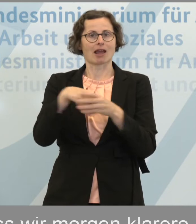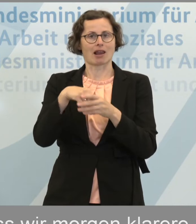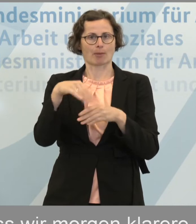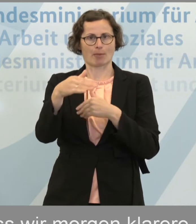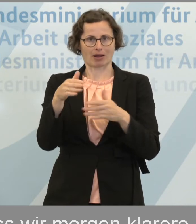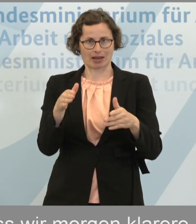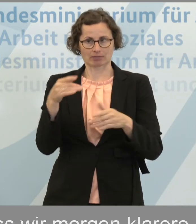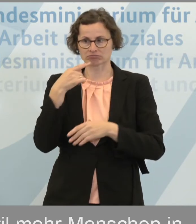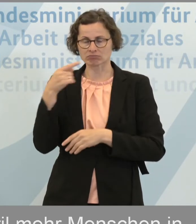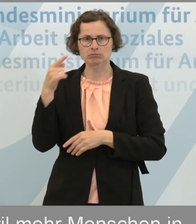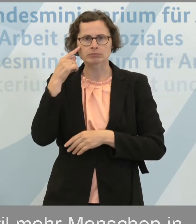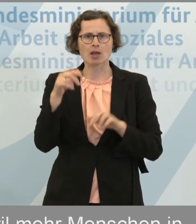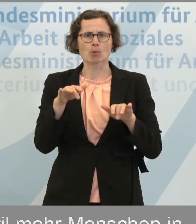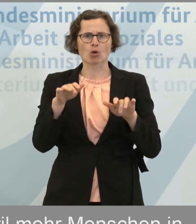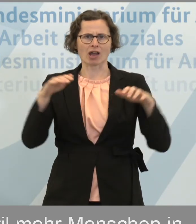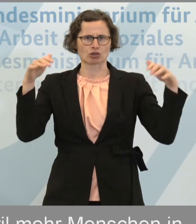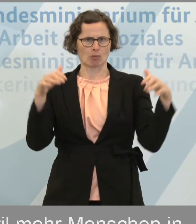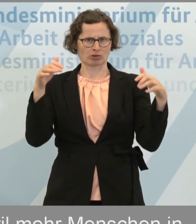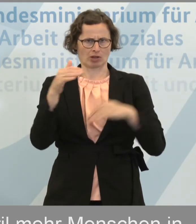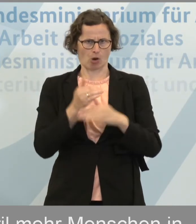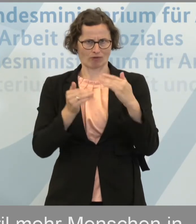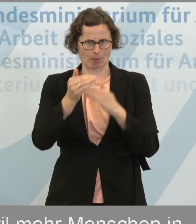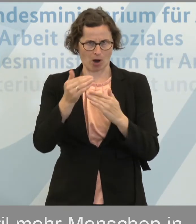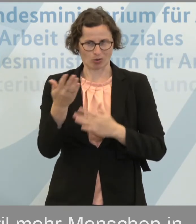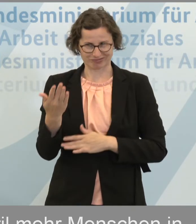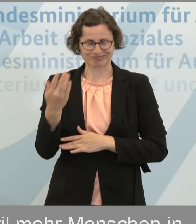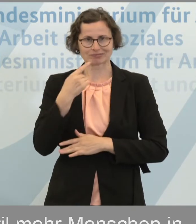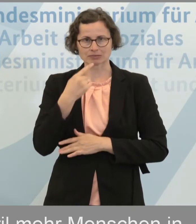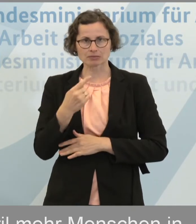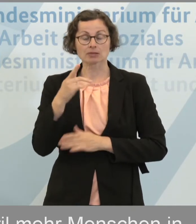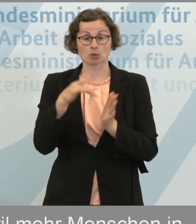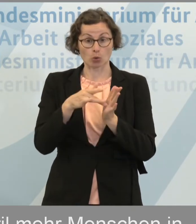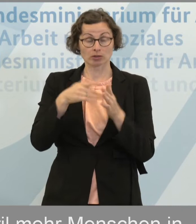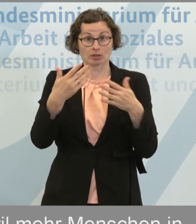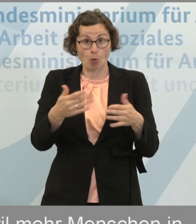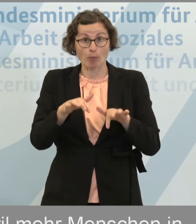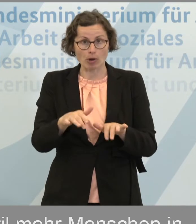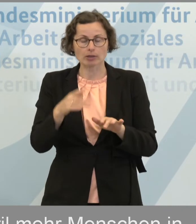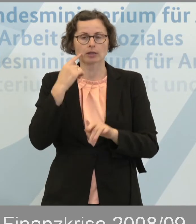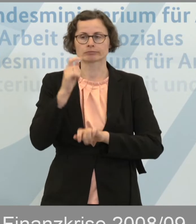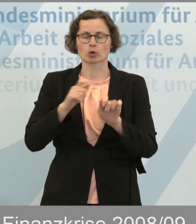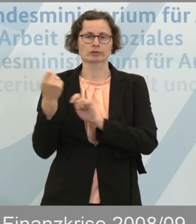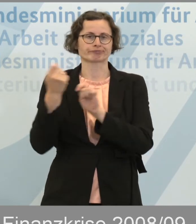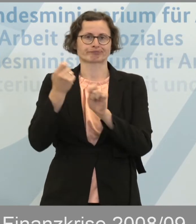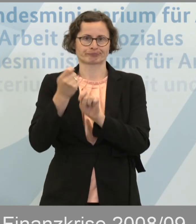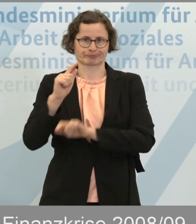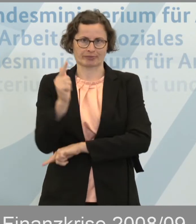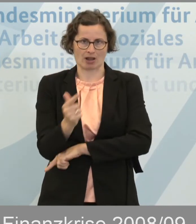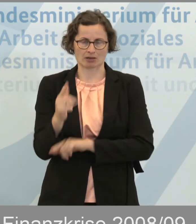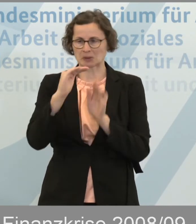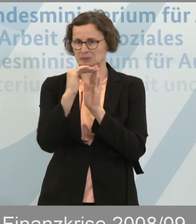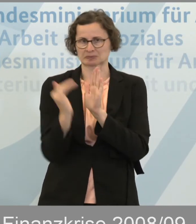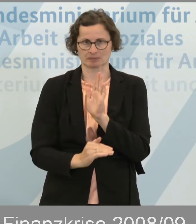Sie bauen hier gerade ein bürokratisches Monstrum auf. Was dazu führen wird, dass es die niedrigste Inanspruchnahme geben wird, die es